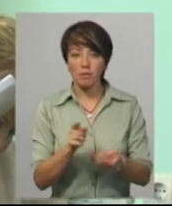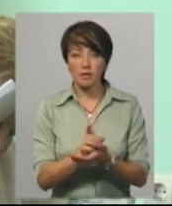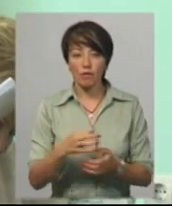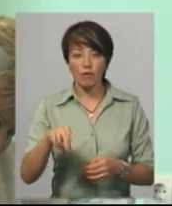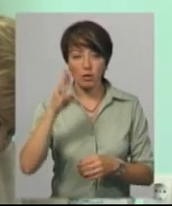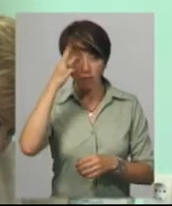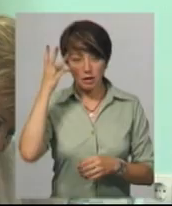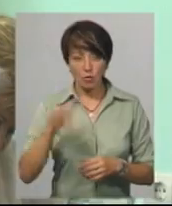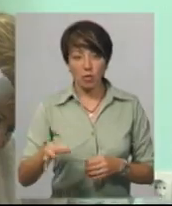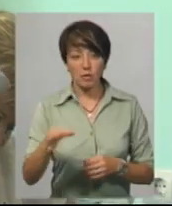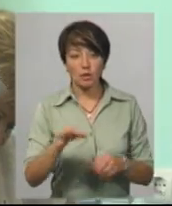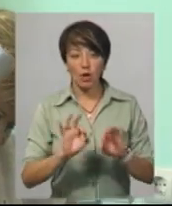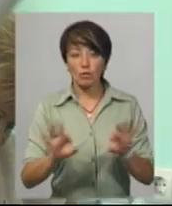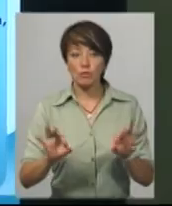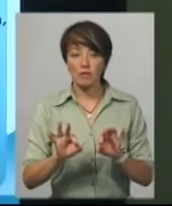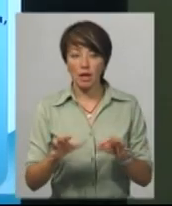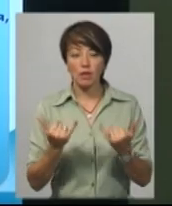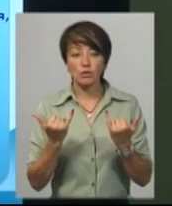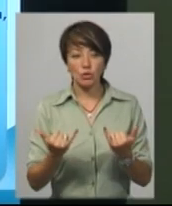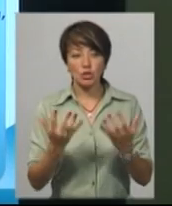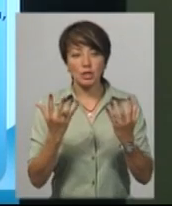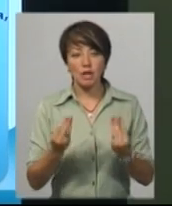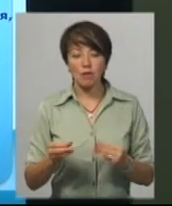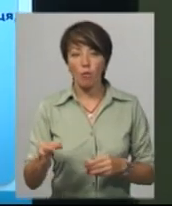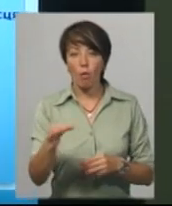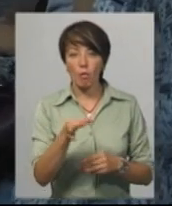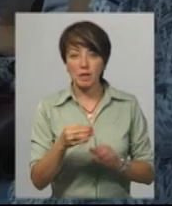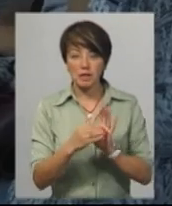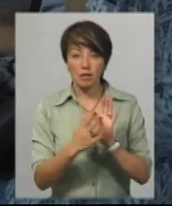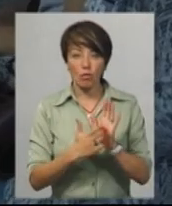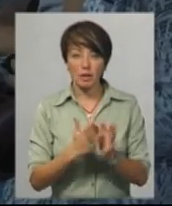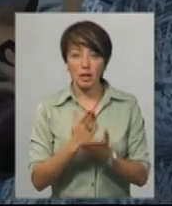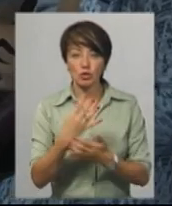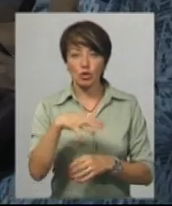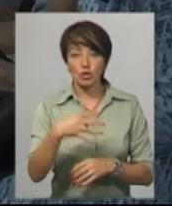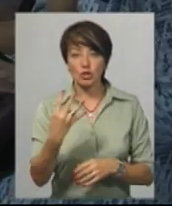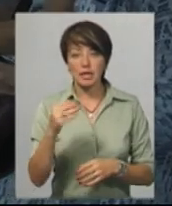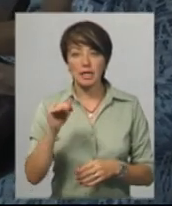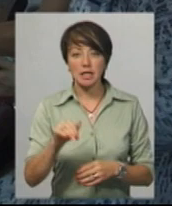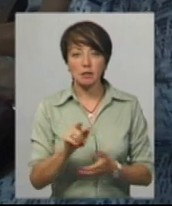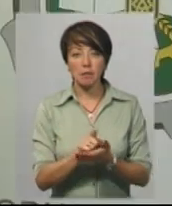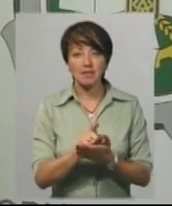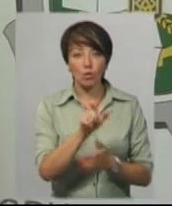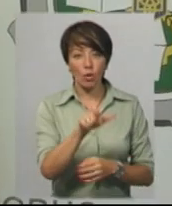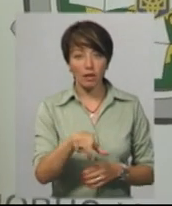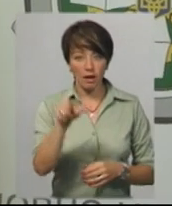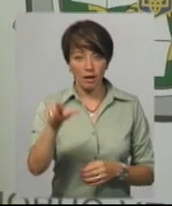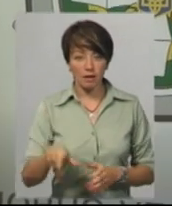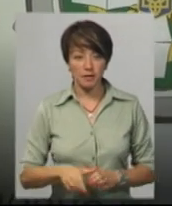Хмельницькій області Юлія Ковальчук розповідає, на сьогоднішній день по області на обліку перебуває 44 тисячі пенсіонерів.